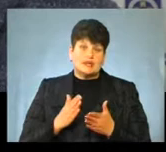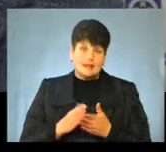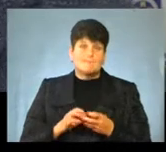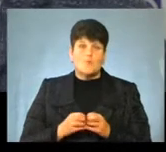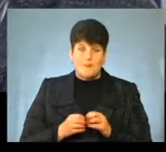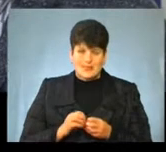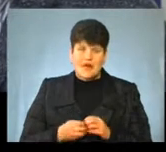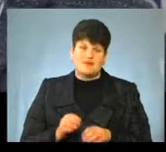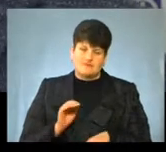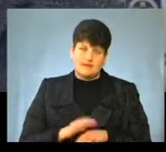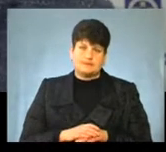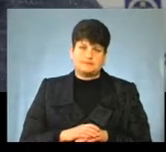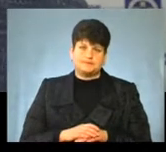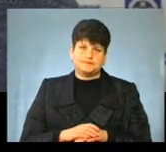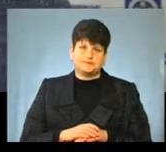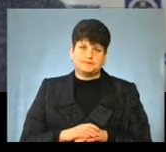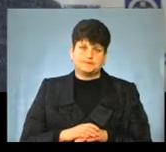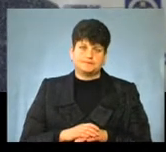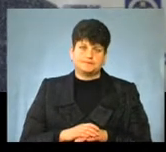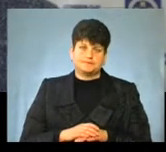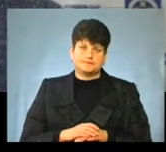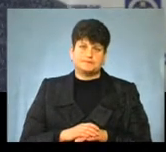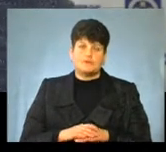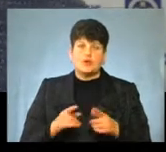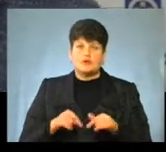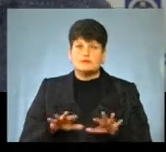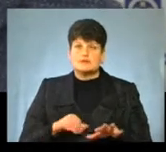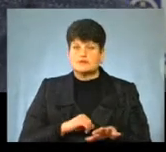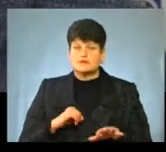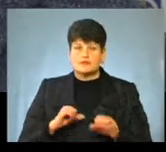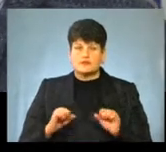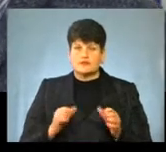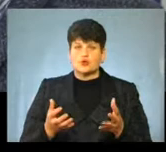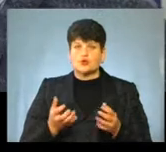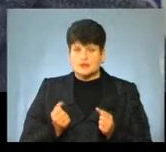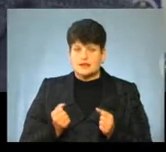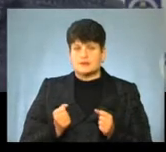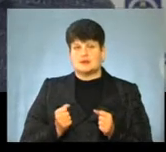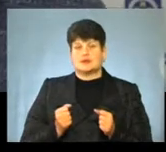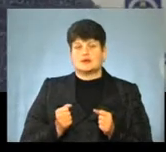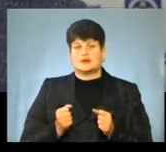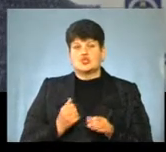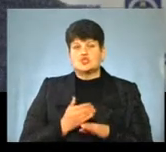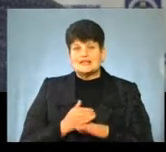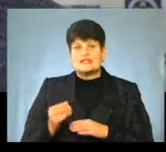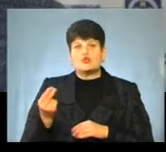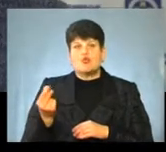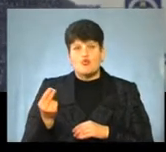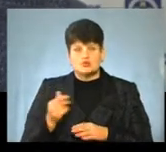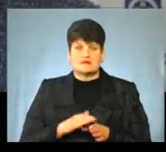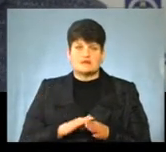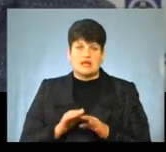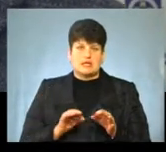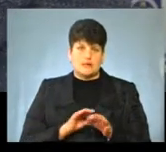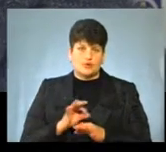проблеми. Фактично, в вересні місяці органи місцевого згорядування отримали частину коштів на реалізацію